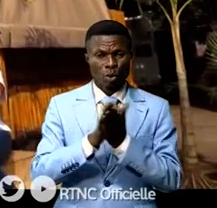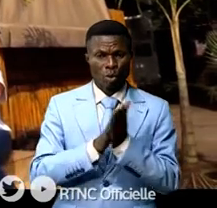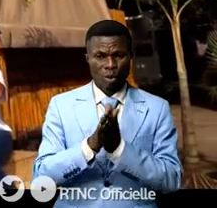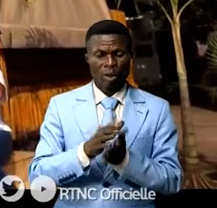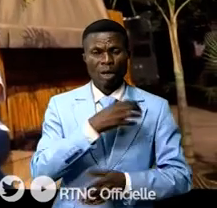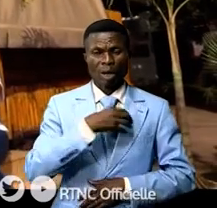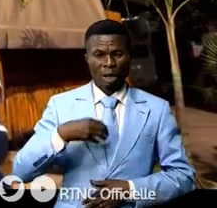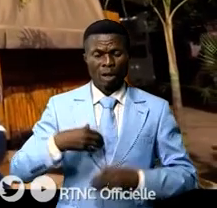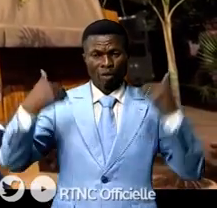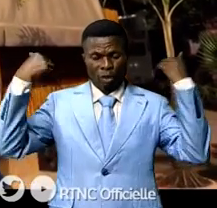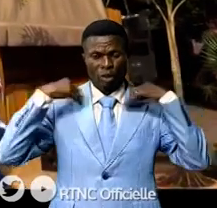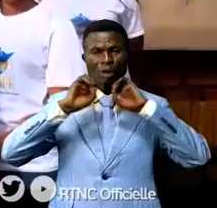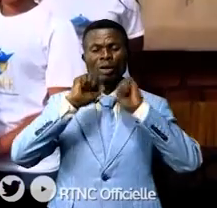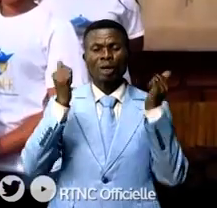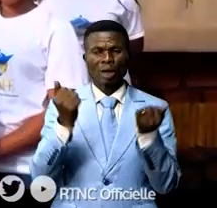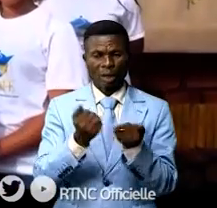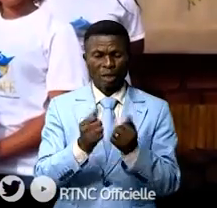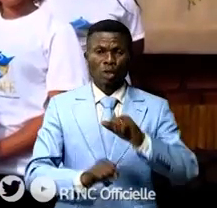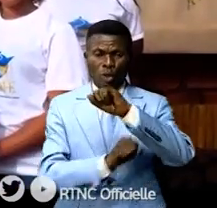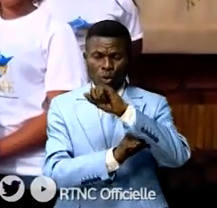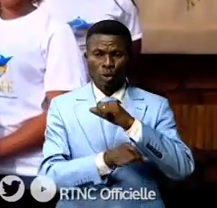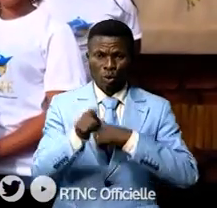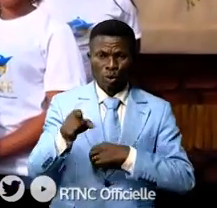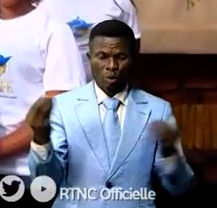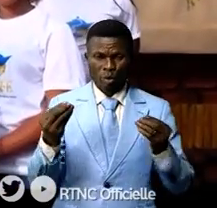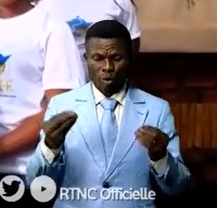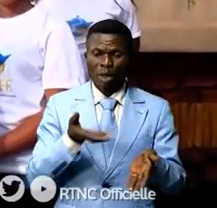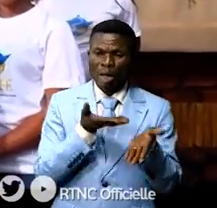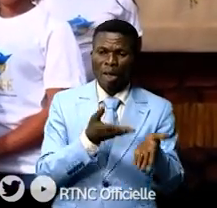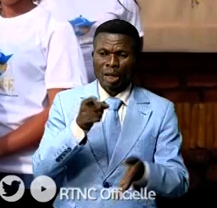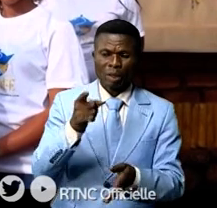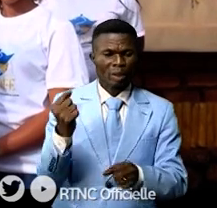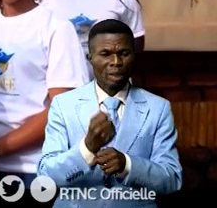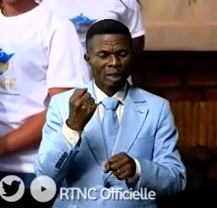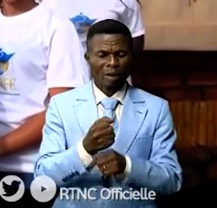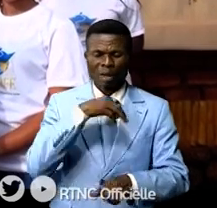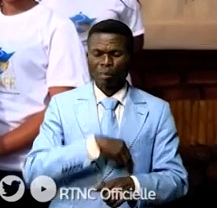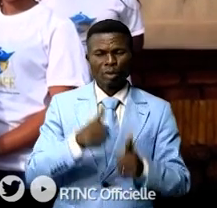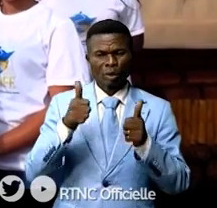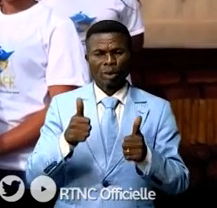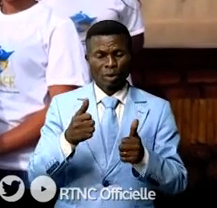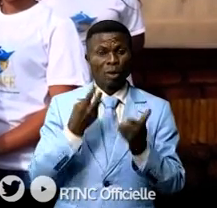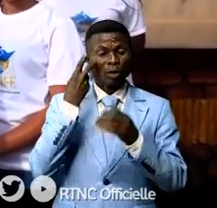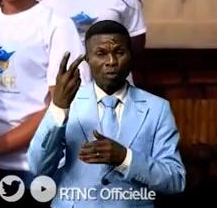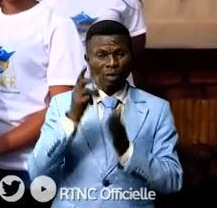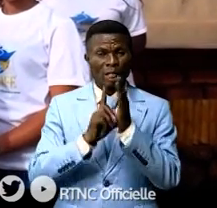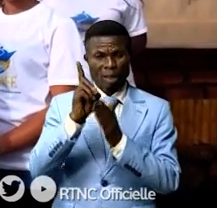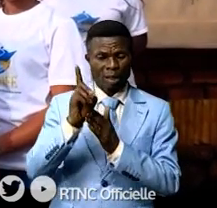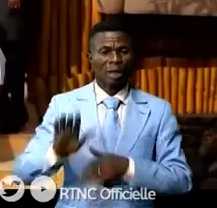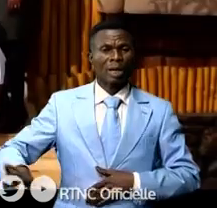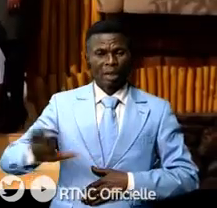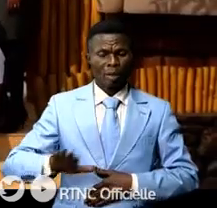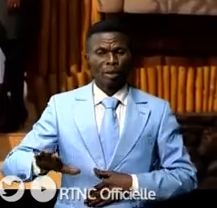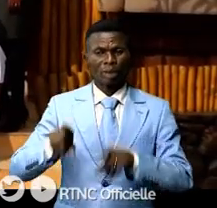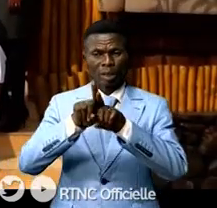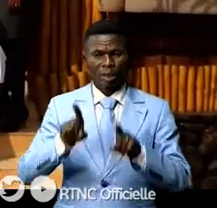la femme chef d'entreprise soit soutenue pour qu'elle vous accompagne dans votre mission qui vise le développement du pays